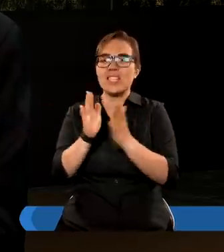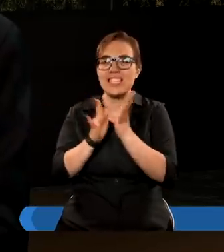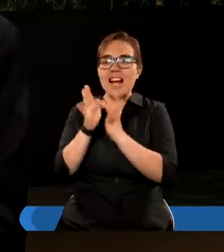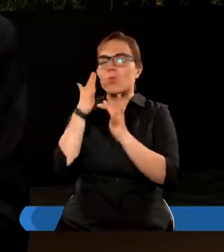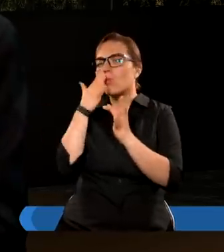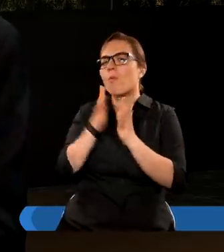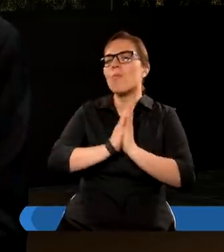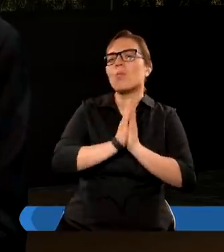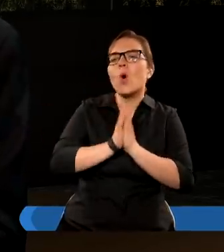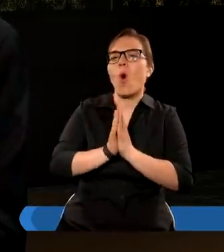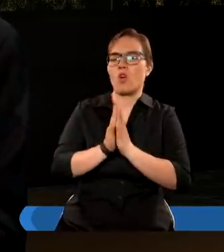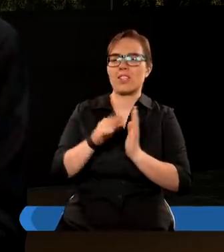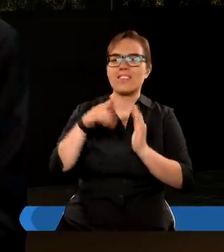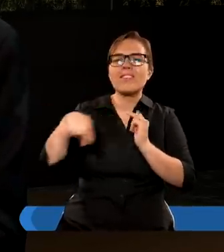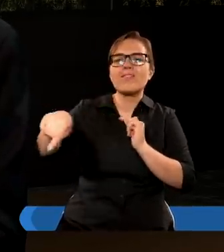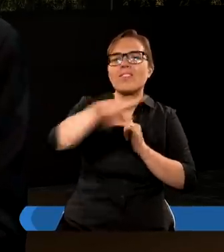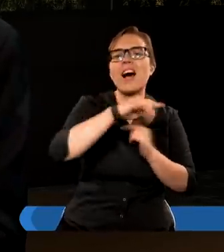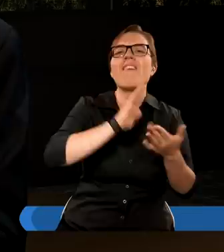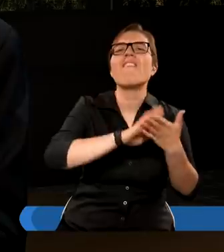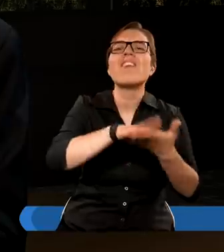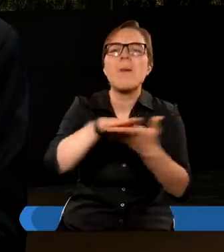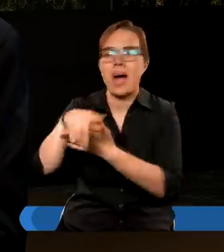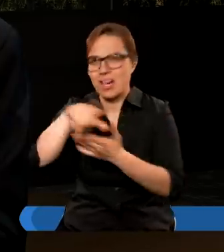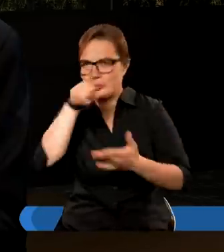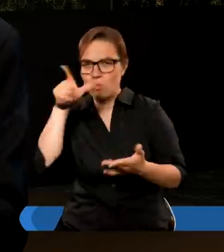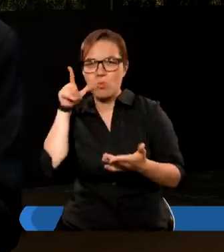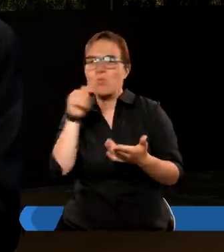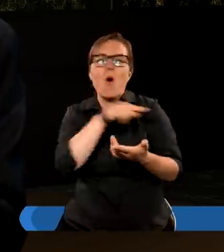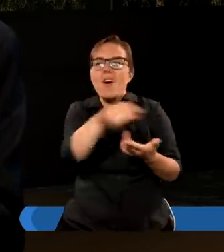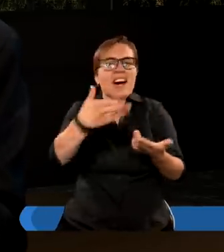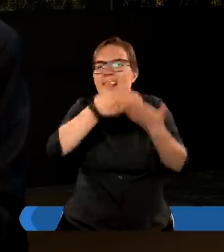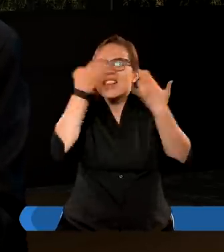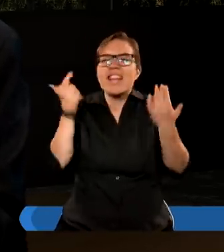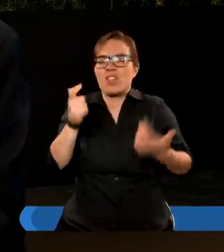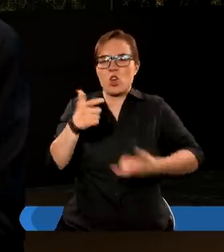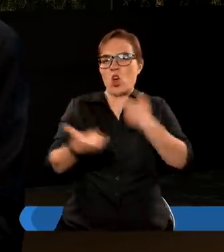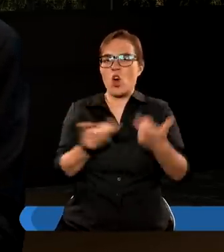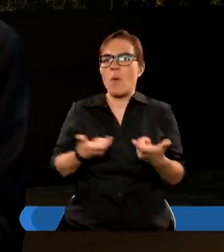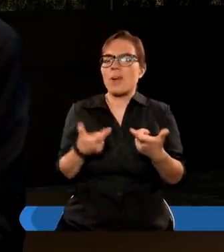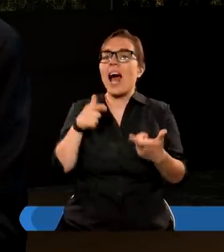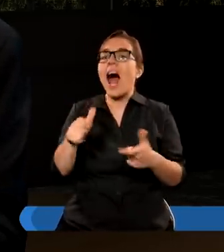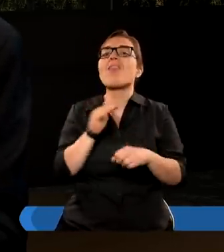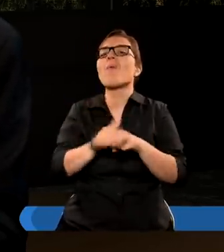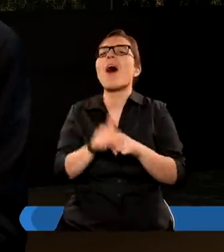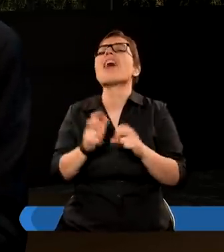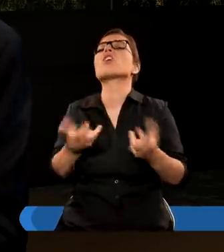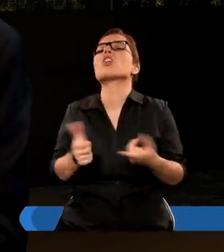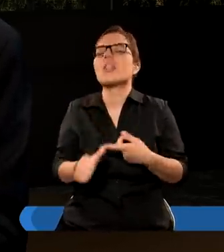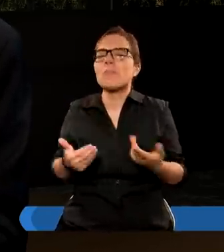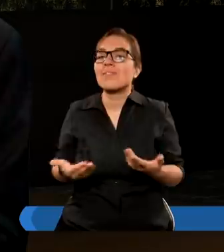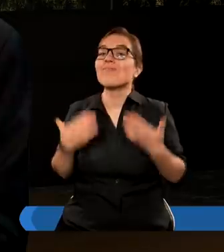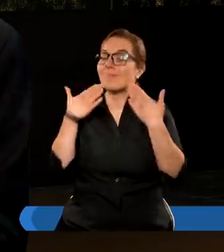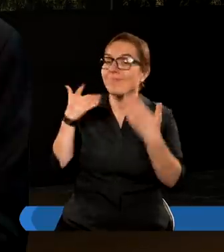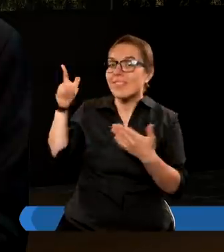Tak się zastanawiałem w kontekście wybaczenia i łaski. Ktoś by powiedział, to jeszcze nie jest Ewangelia, ale już po części jest.